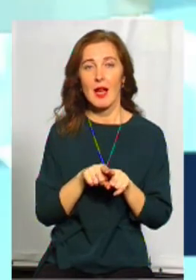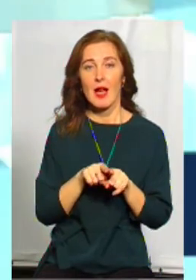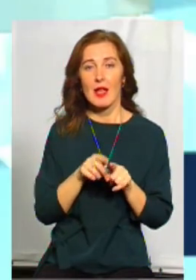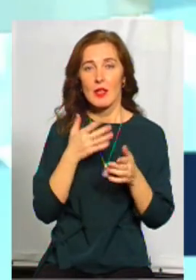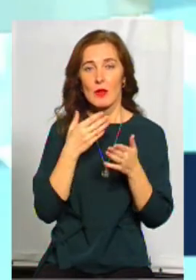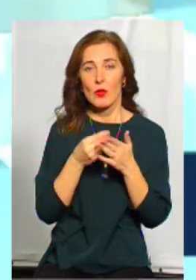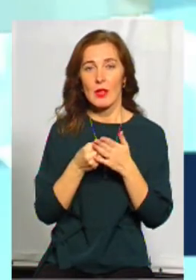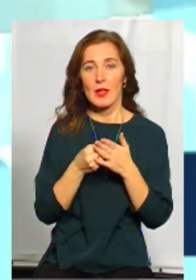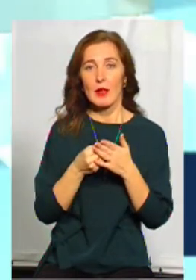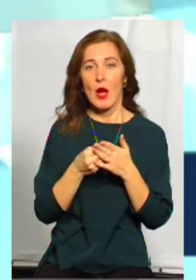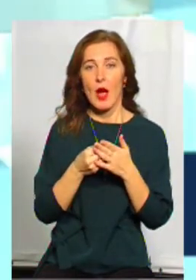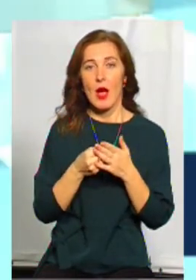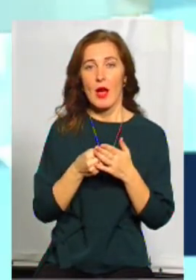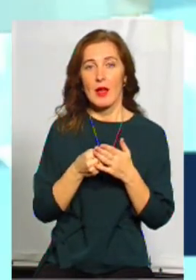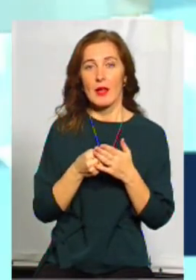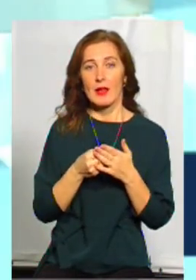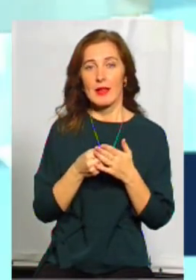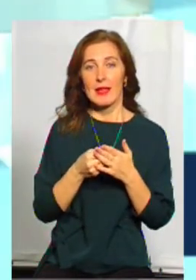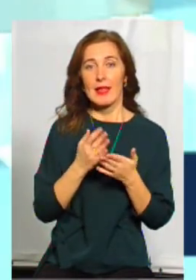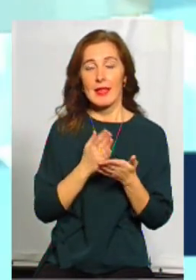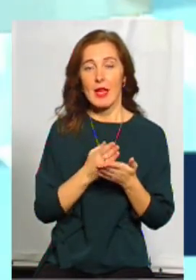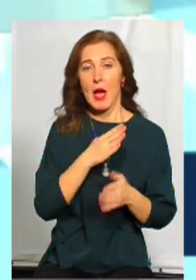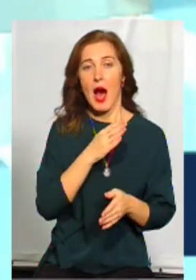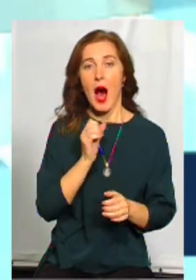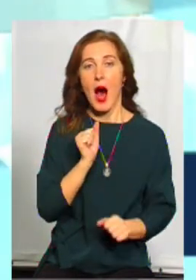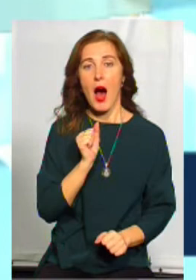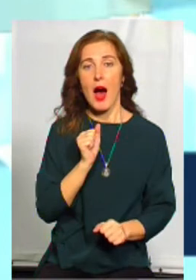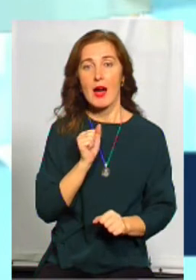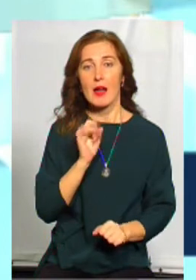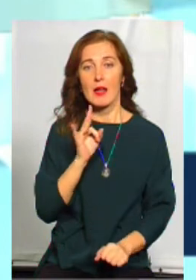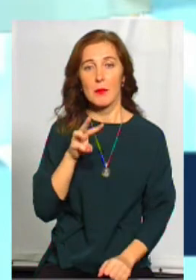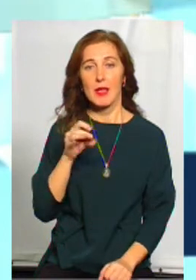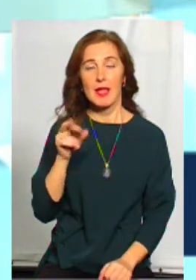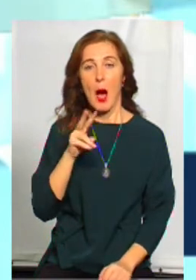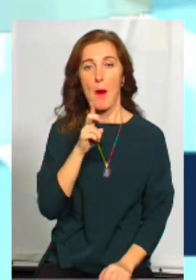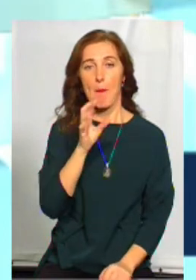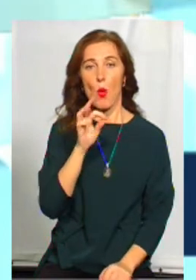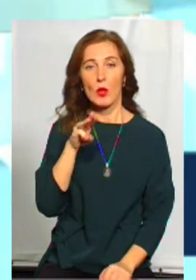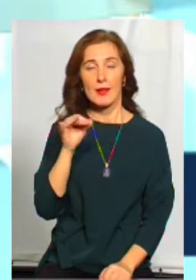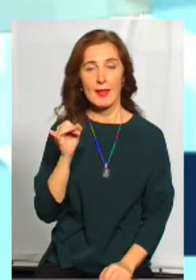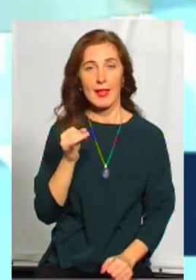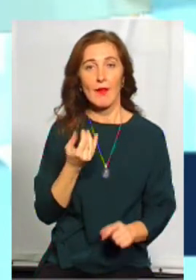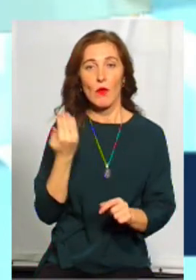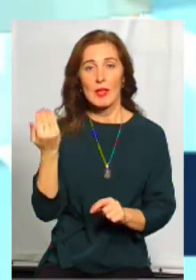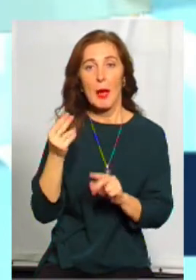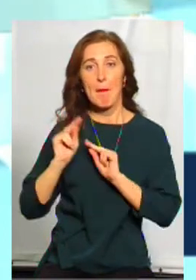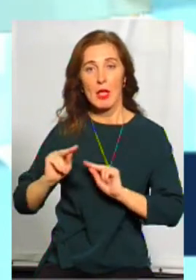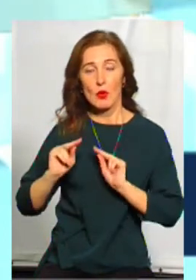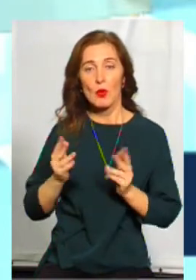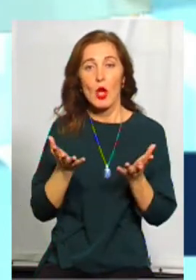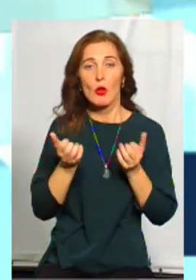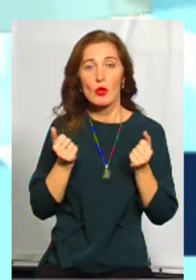які говорять, тобто це ми говоримо про боти, ціла армія ботів, які працюють, і які шалені гроші за це отримують, розумієте, і це таке